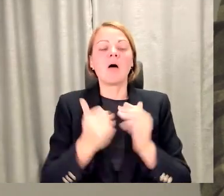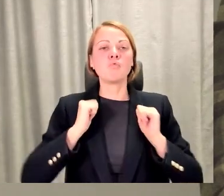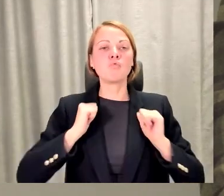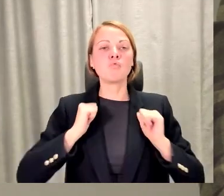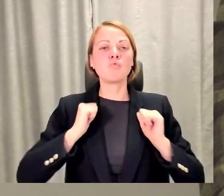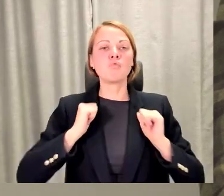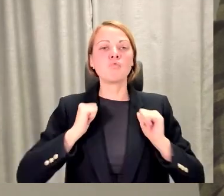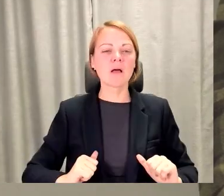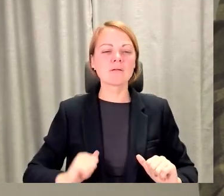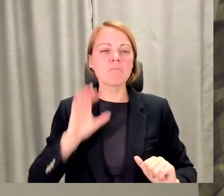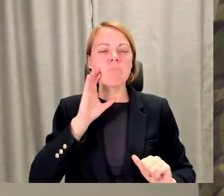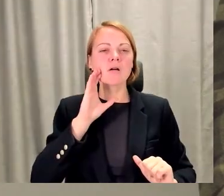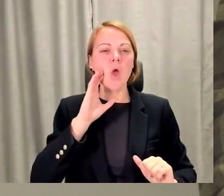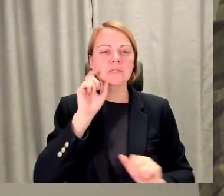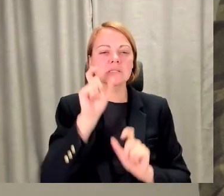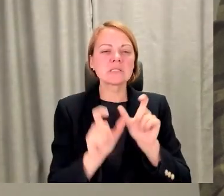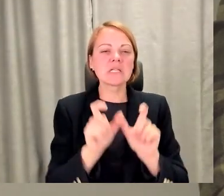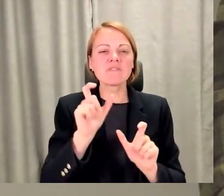tos cilvēkus, kuri ir tajā